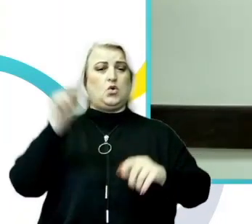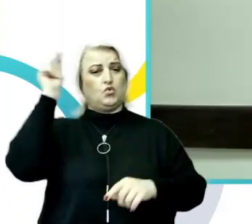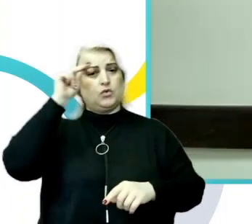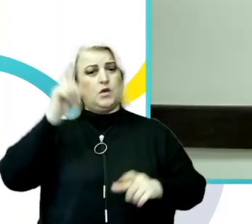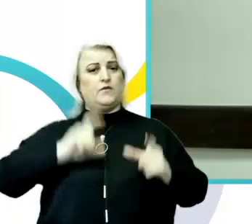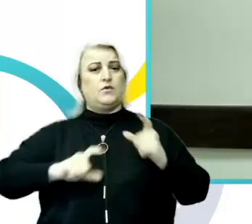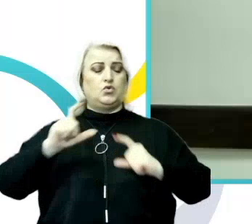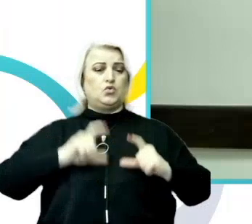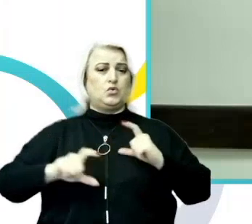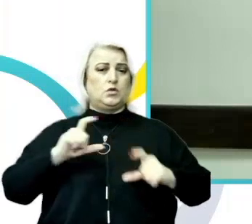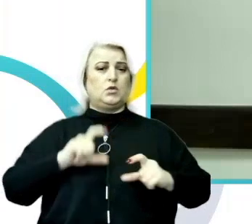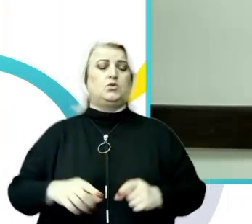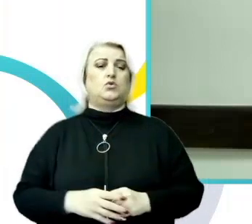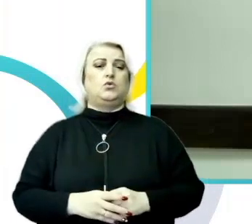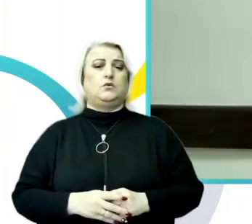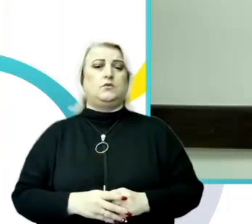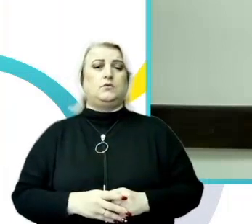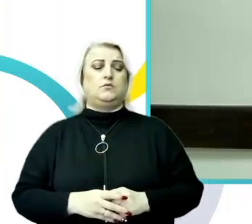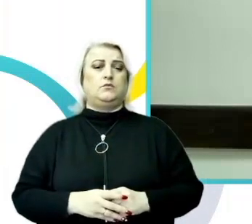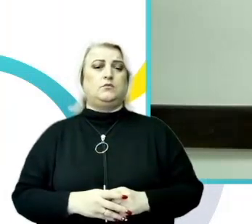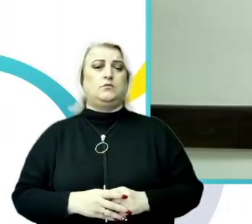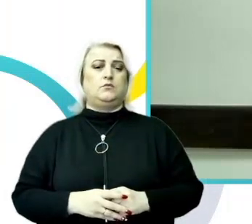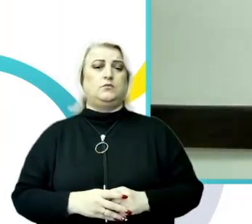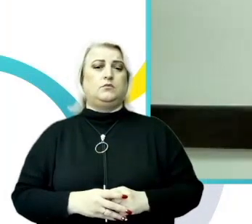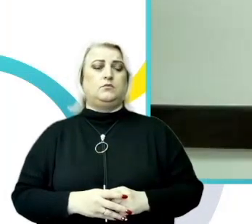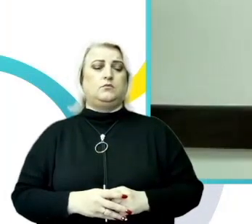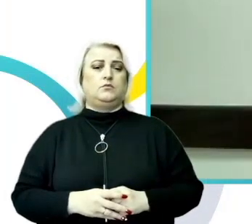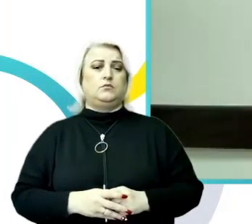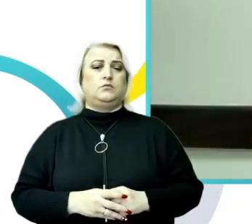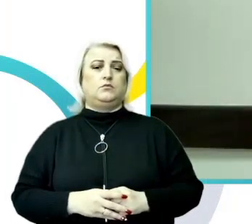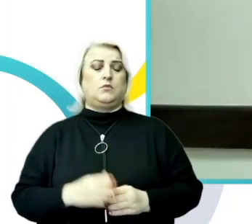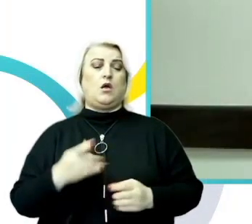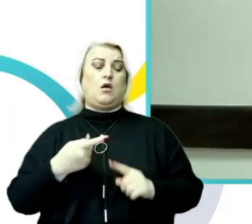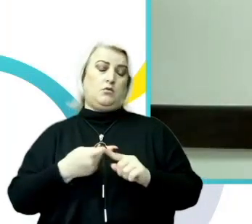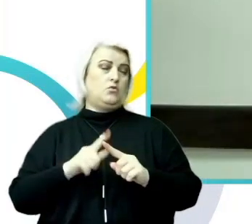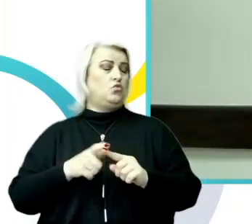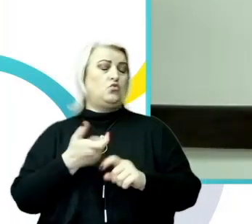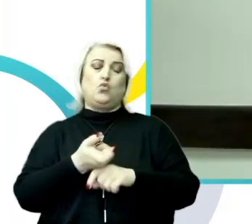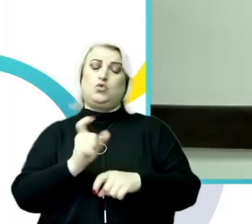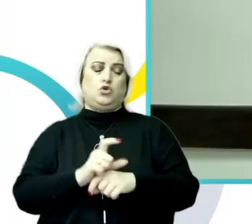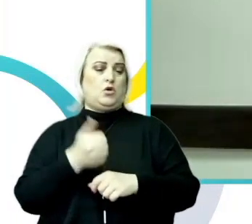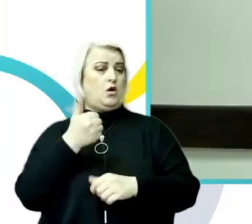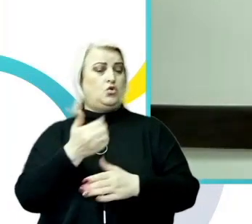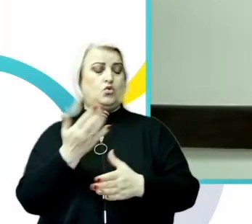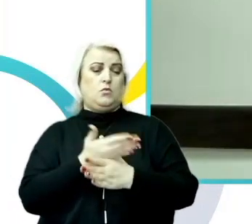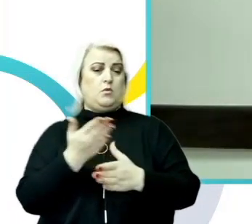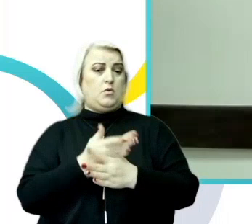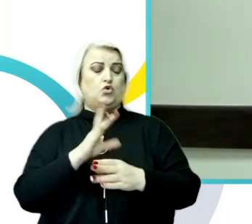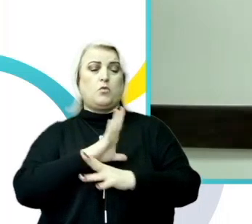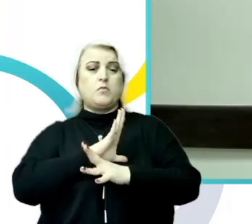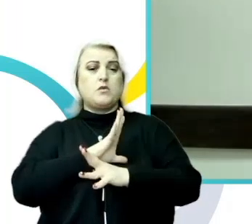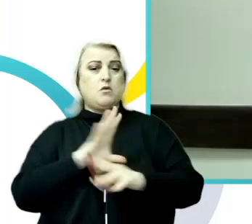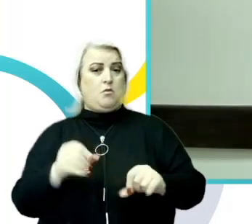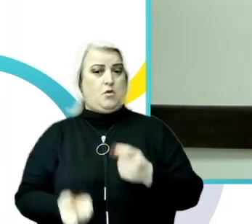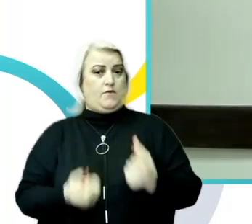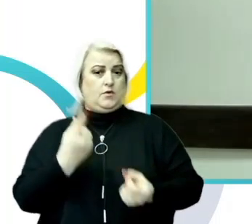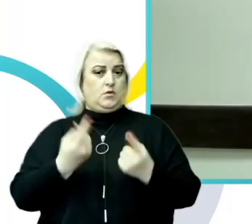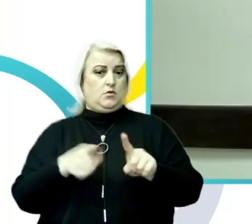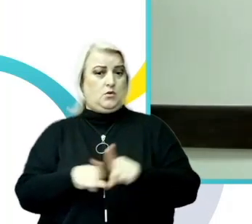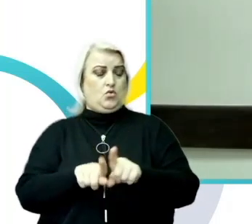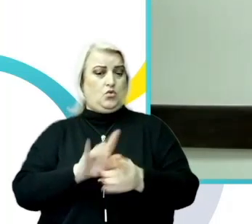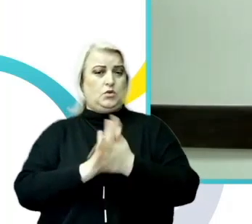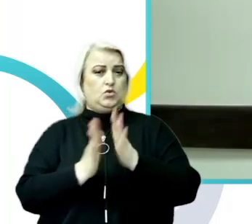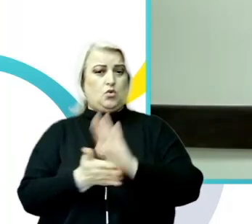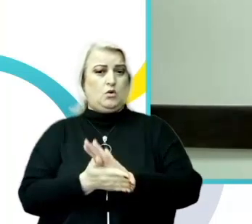studenților, sunt un instrument foarte bun pentru prevenire și anume, ei pot fi acea